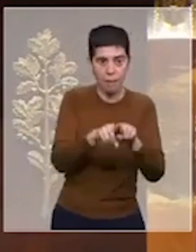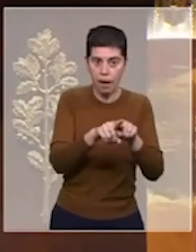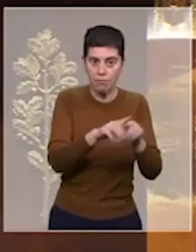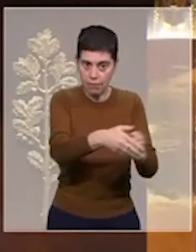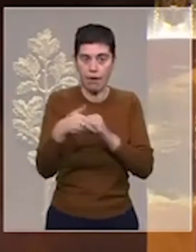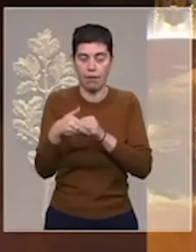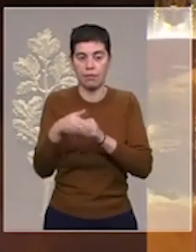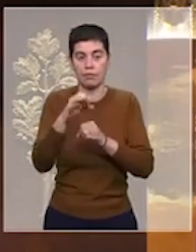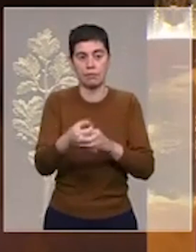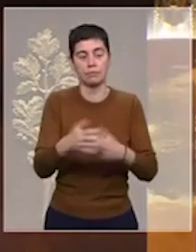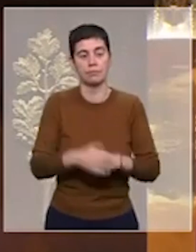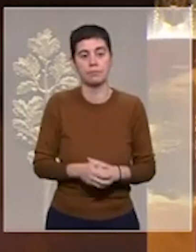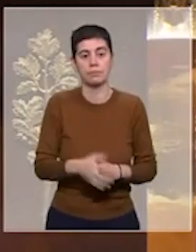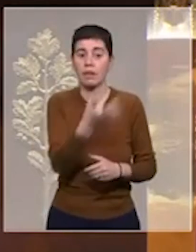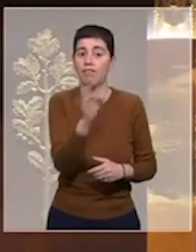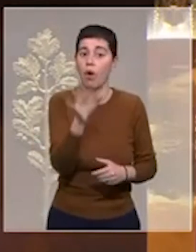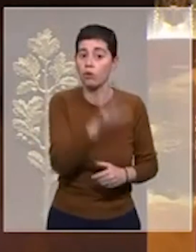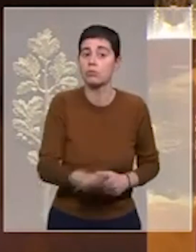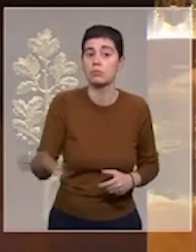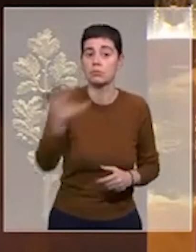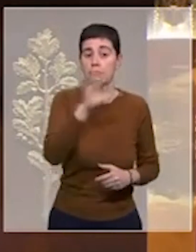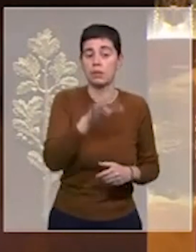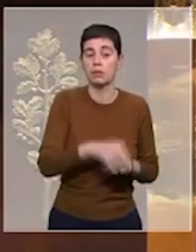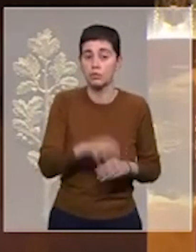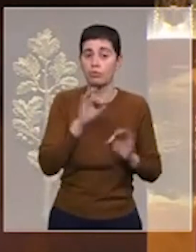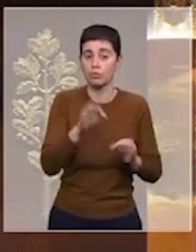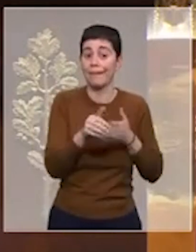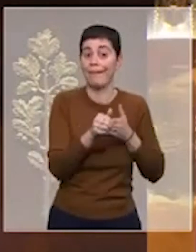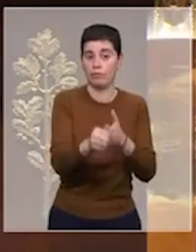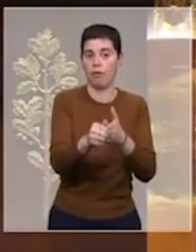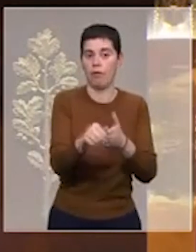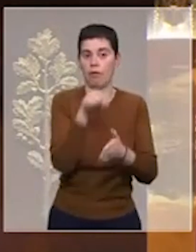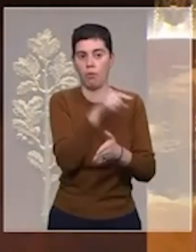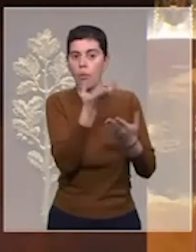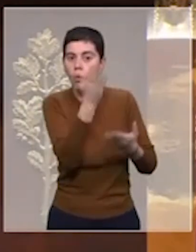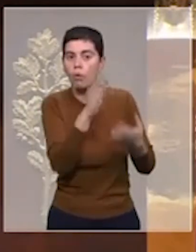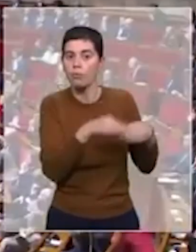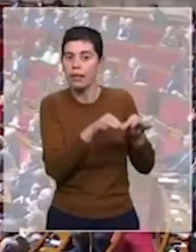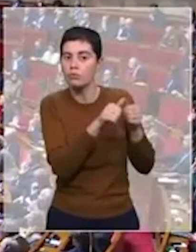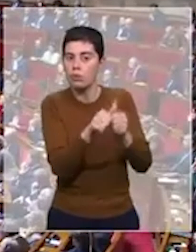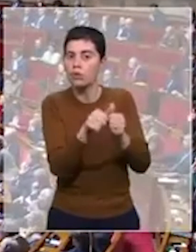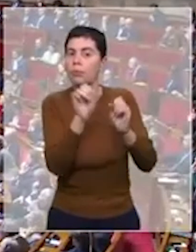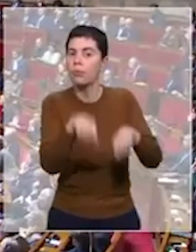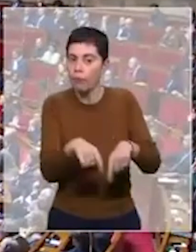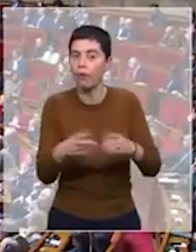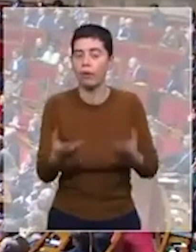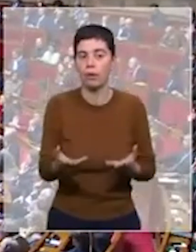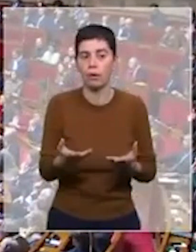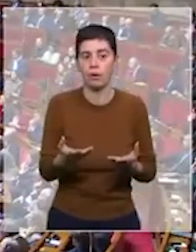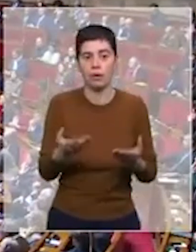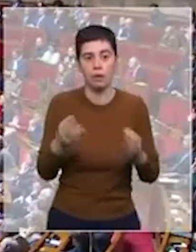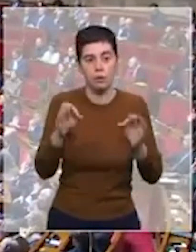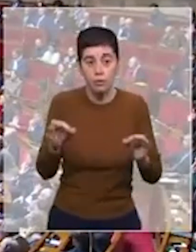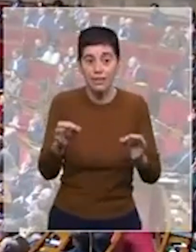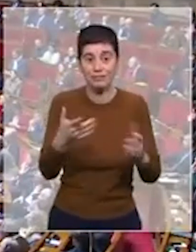a toujours été et sera leader. Grâce à vous, le lexique français s'enrichit de